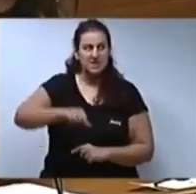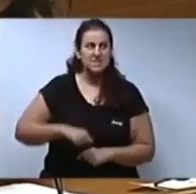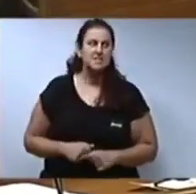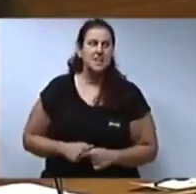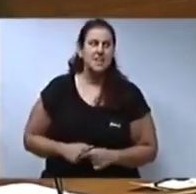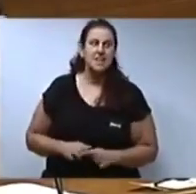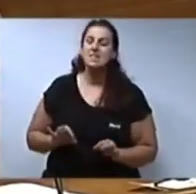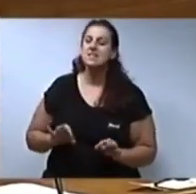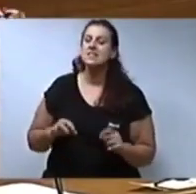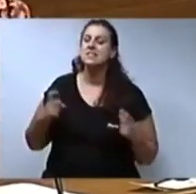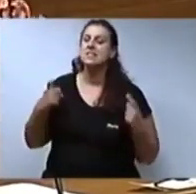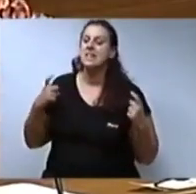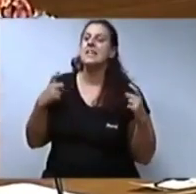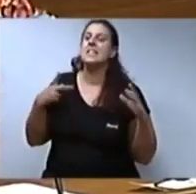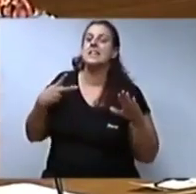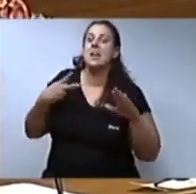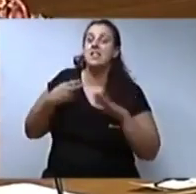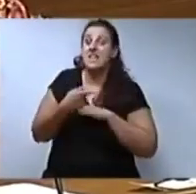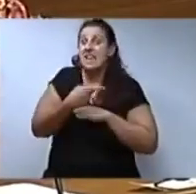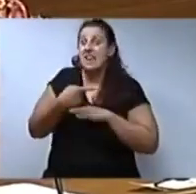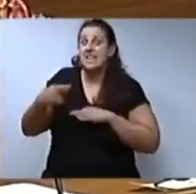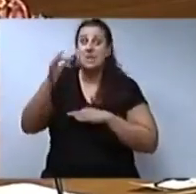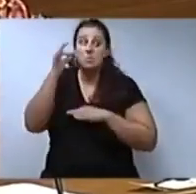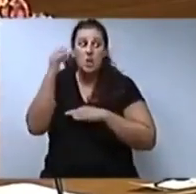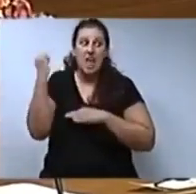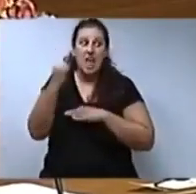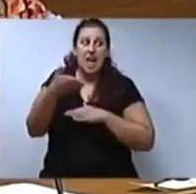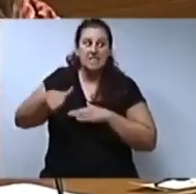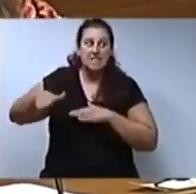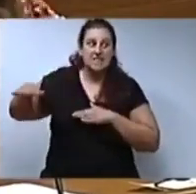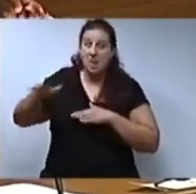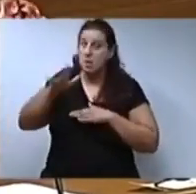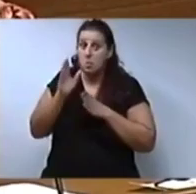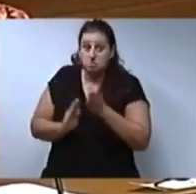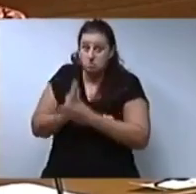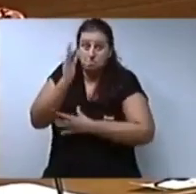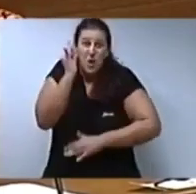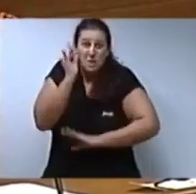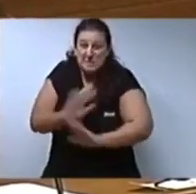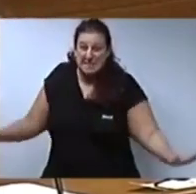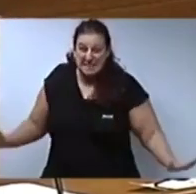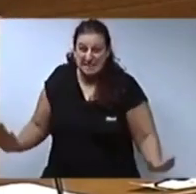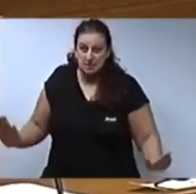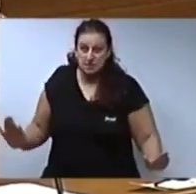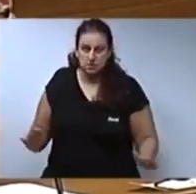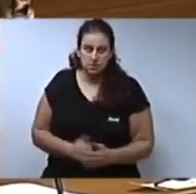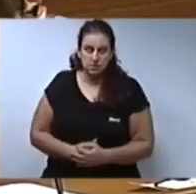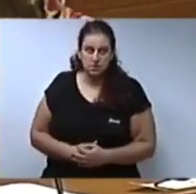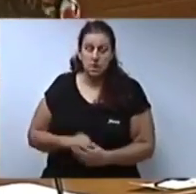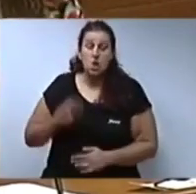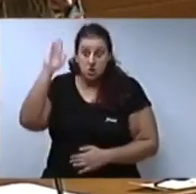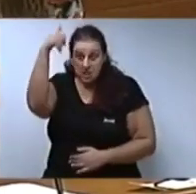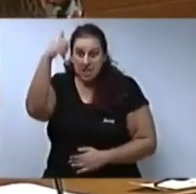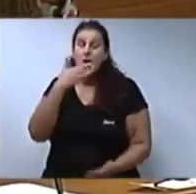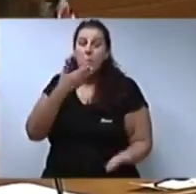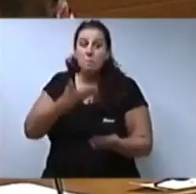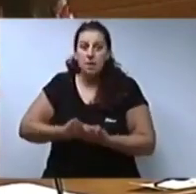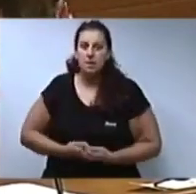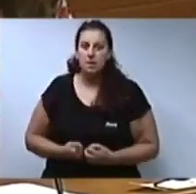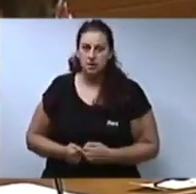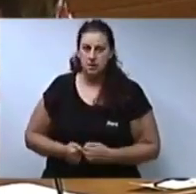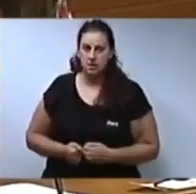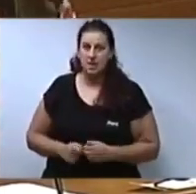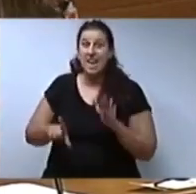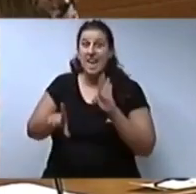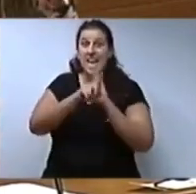que tracta d'evitar que centenars de dones siguin assassinades pel simple fet de ser dones, aquella que demana canvis